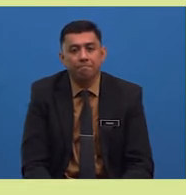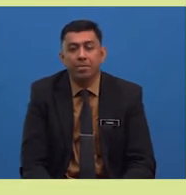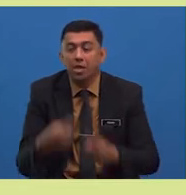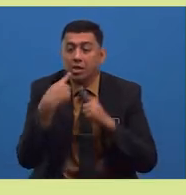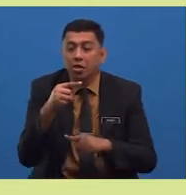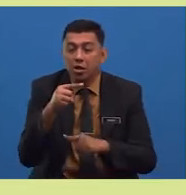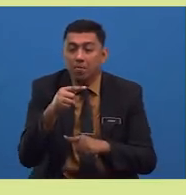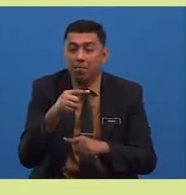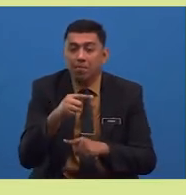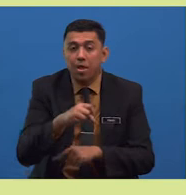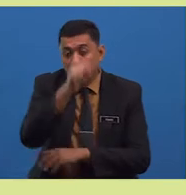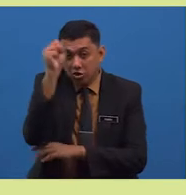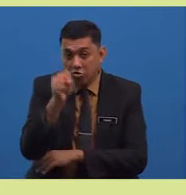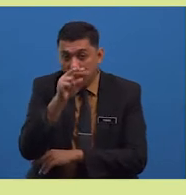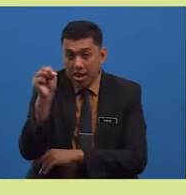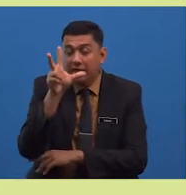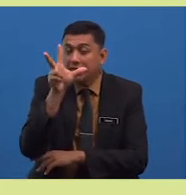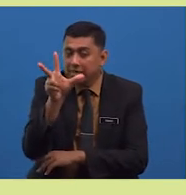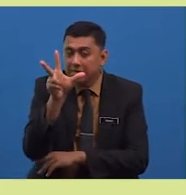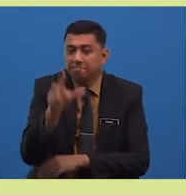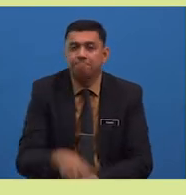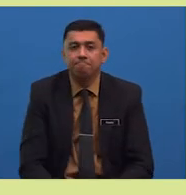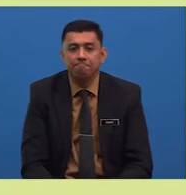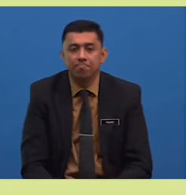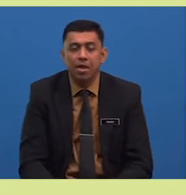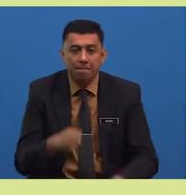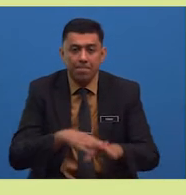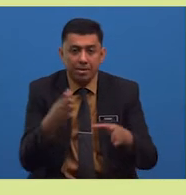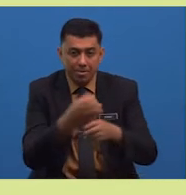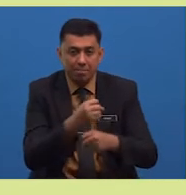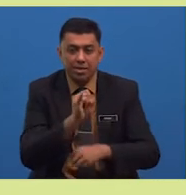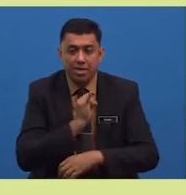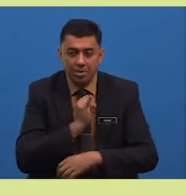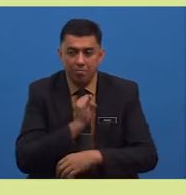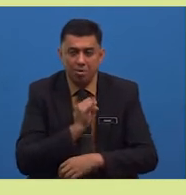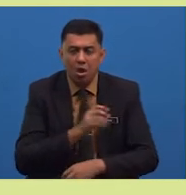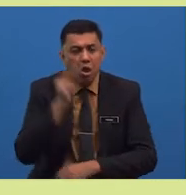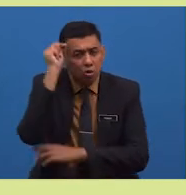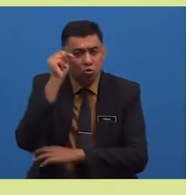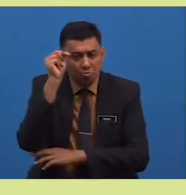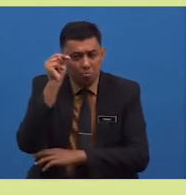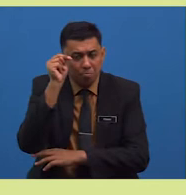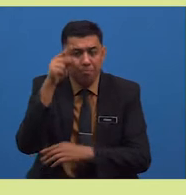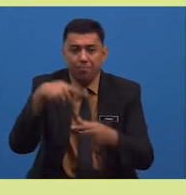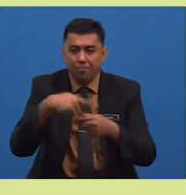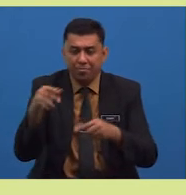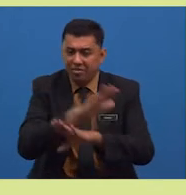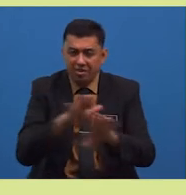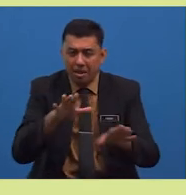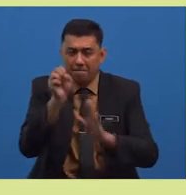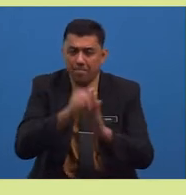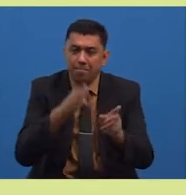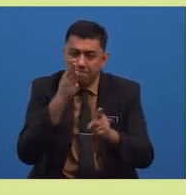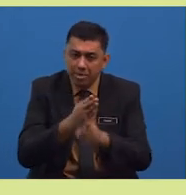Jawapan bagi soalan ketiga, pada pendapat saya, empunya padi tidak